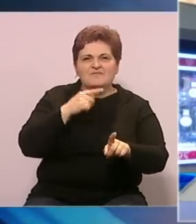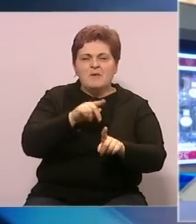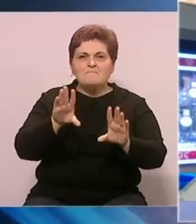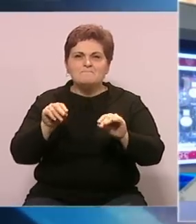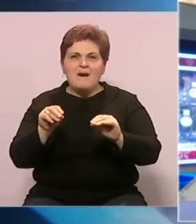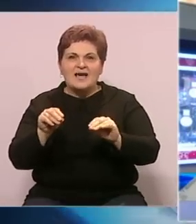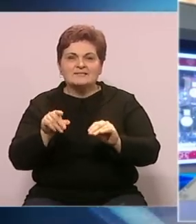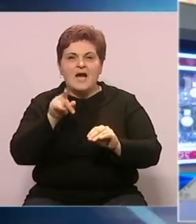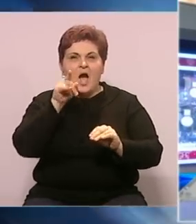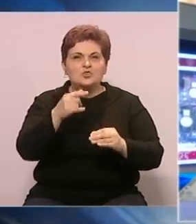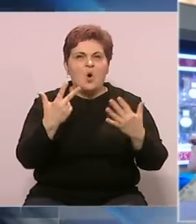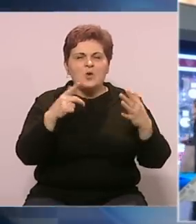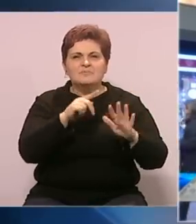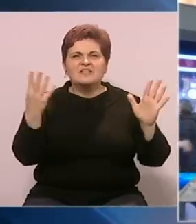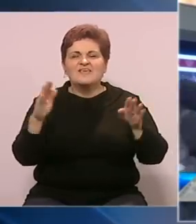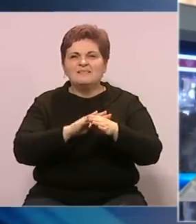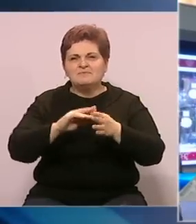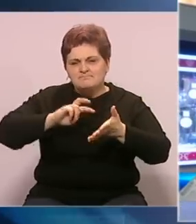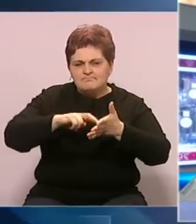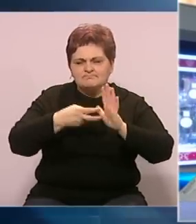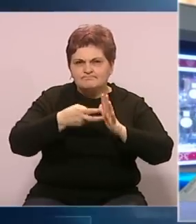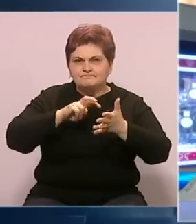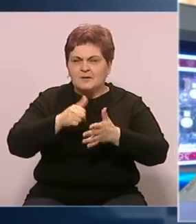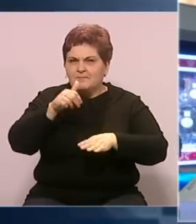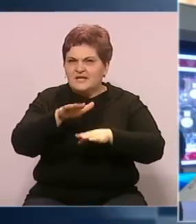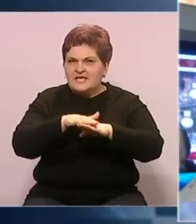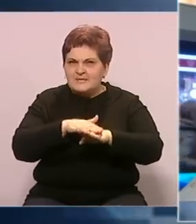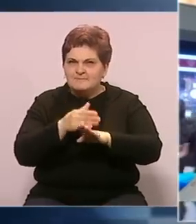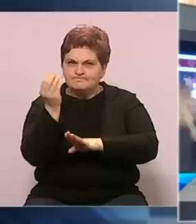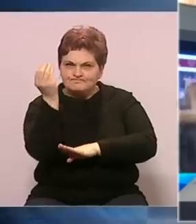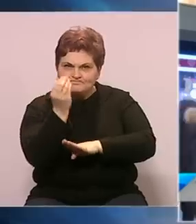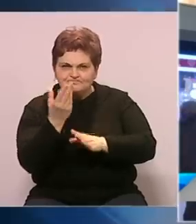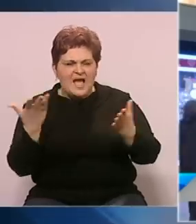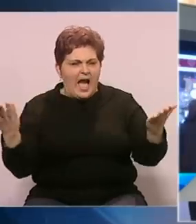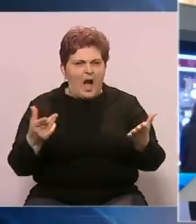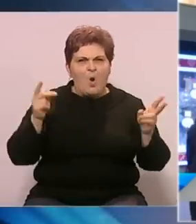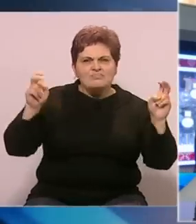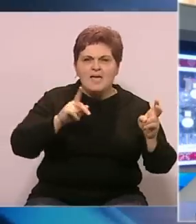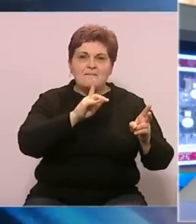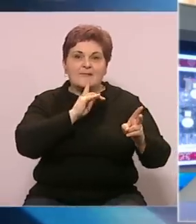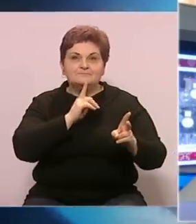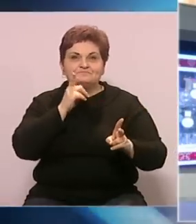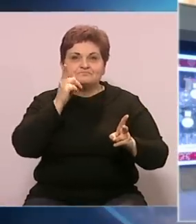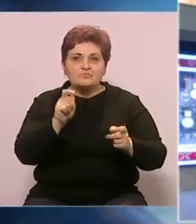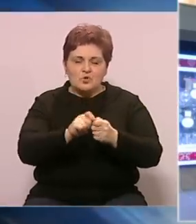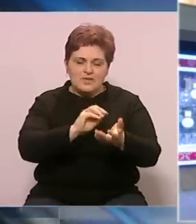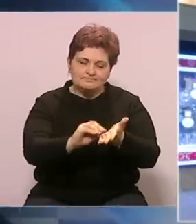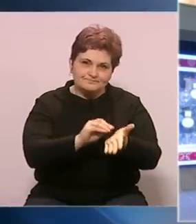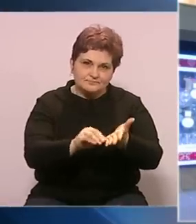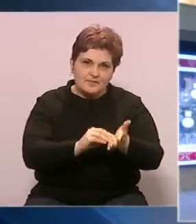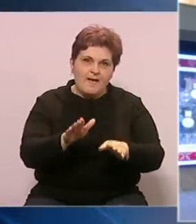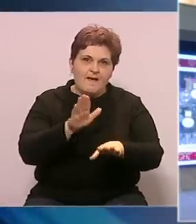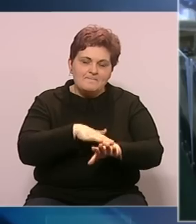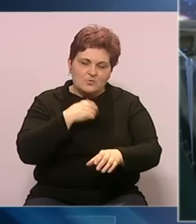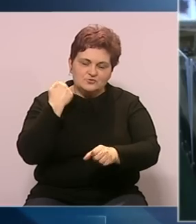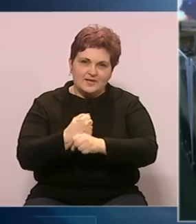marta. Dakle, to je 8 do 9 mjeseci planiranja. Prvo počinjemo s dizajnom, konceptom i temom. I onda to stavimo na papir i počinjemo